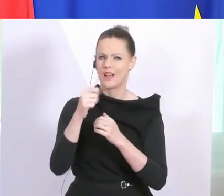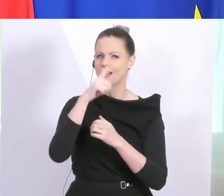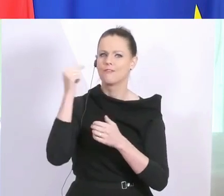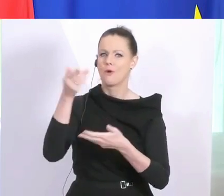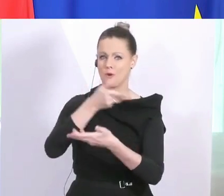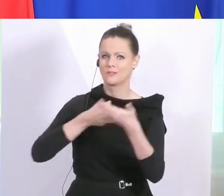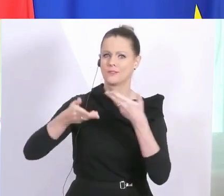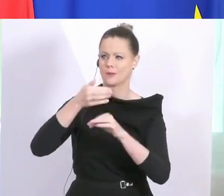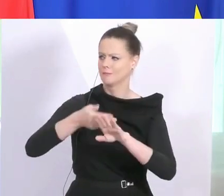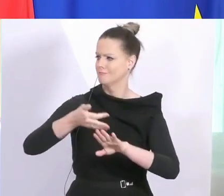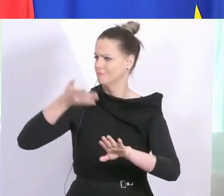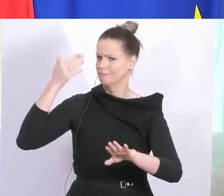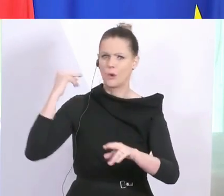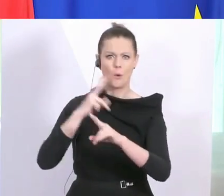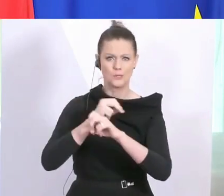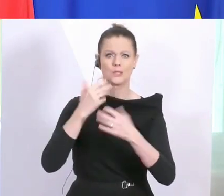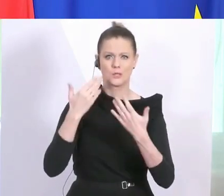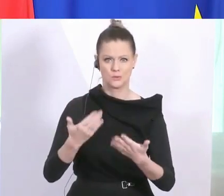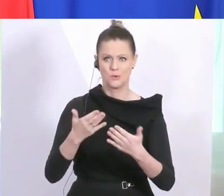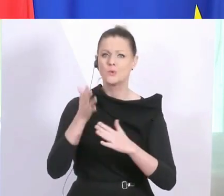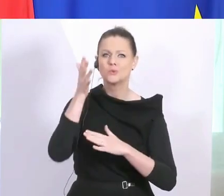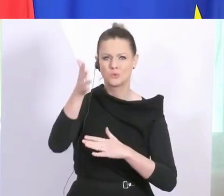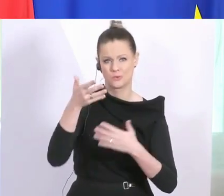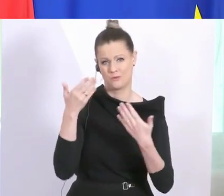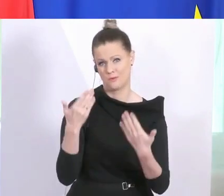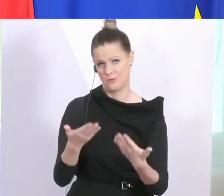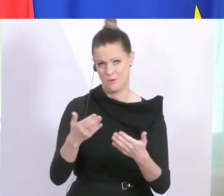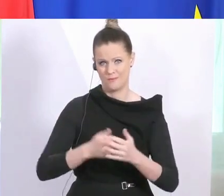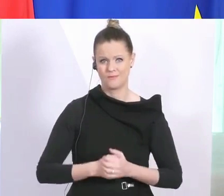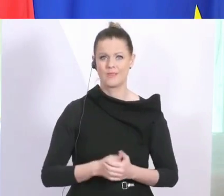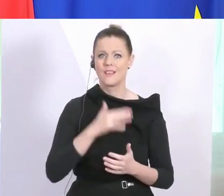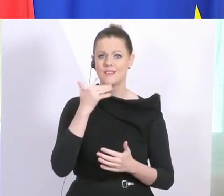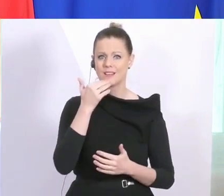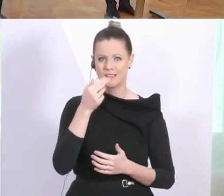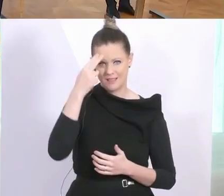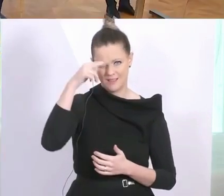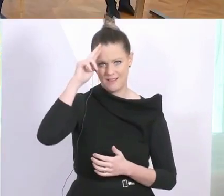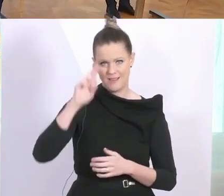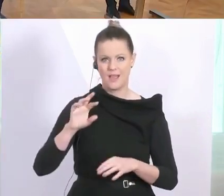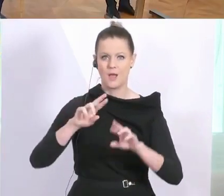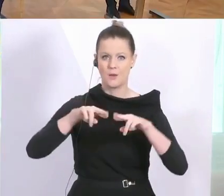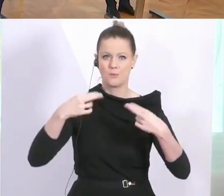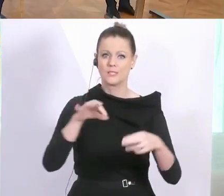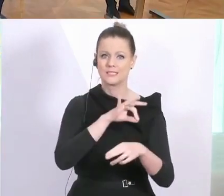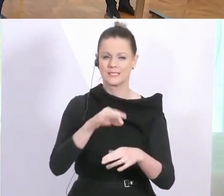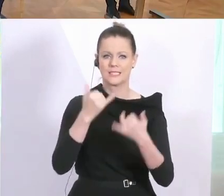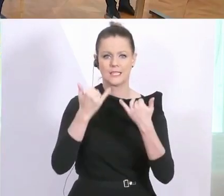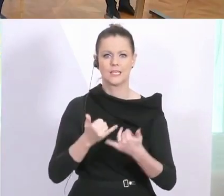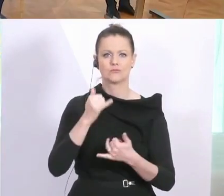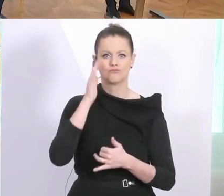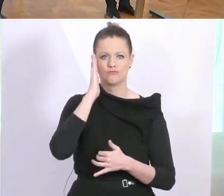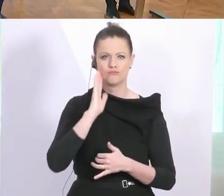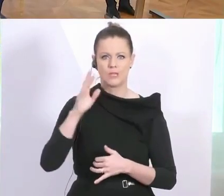die Österreich immer war und auch in Zukunft sein muss. Vielen Dank. Vielen Dank, Herr Bundeskanzler. Herr Vizekanzler, bitte sehr.